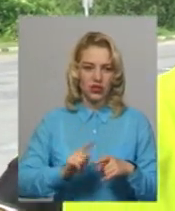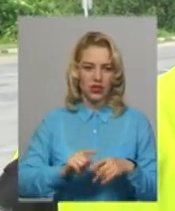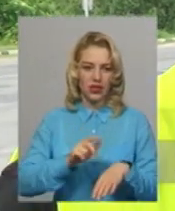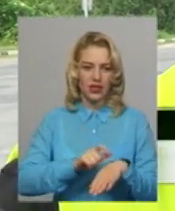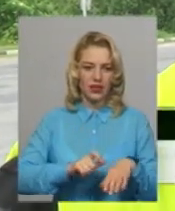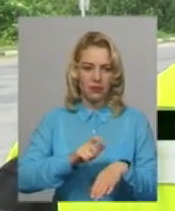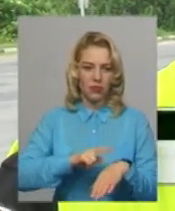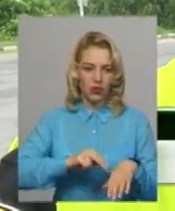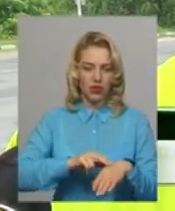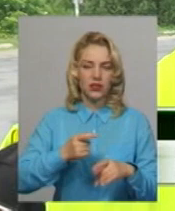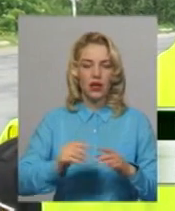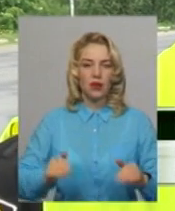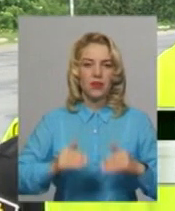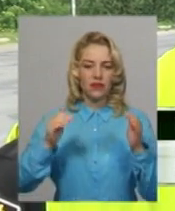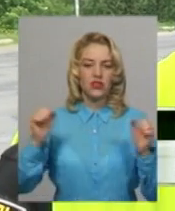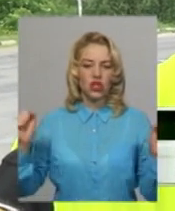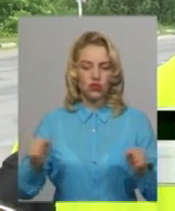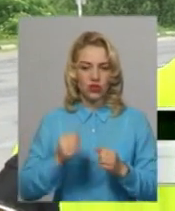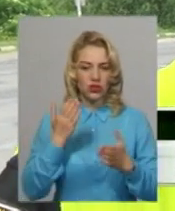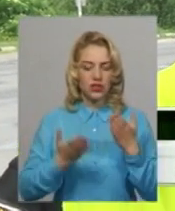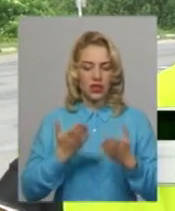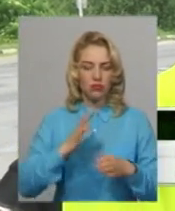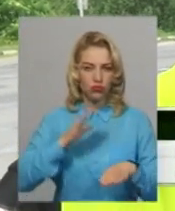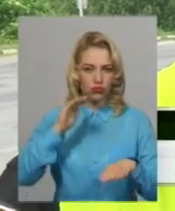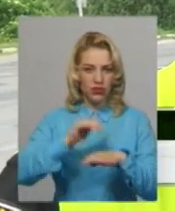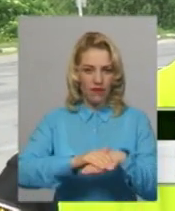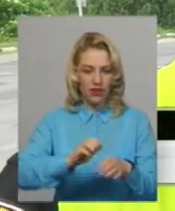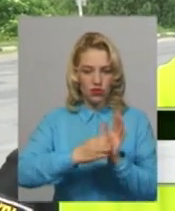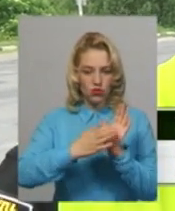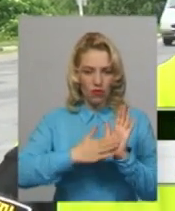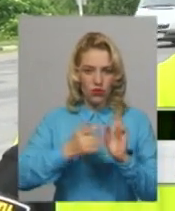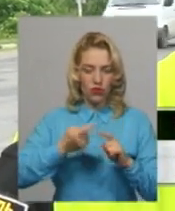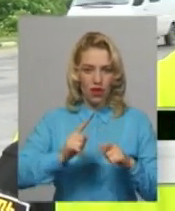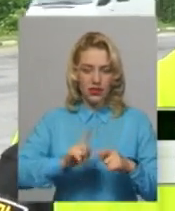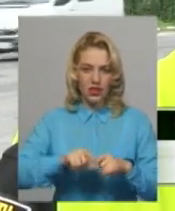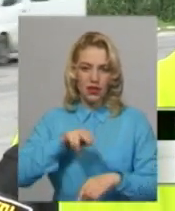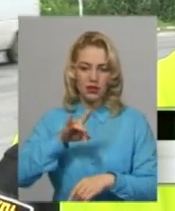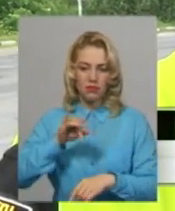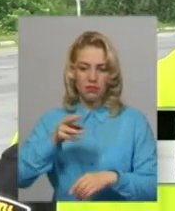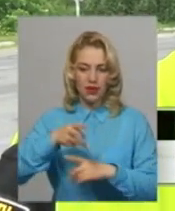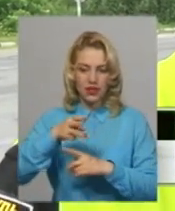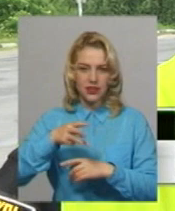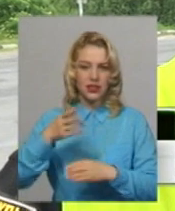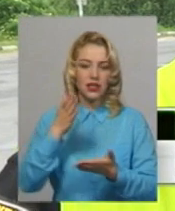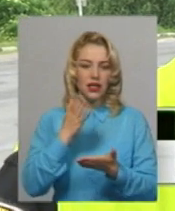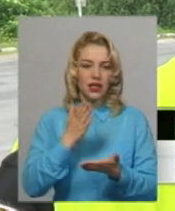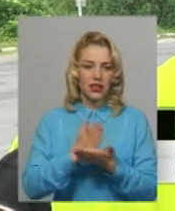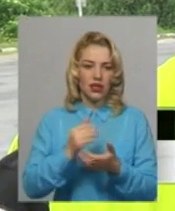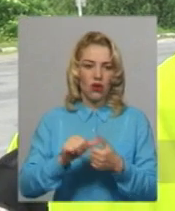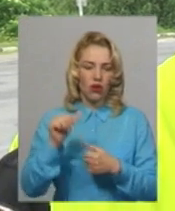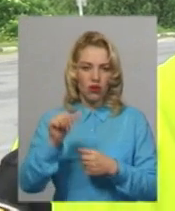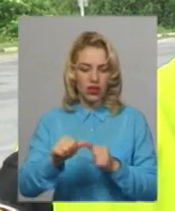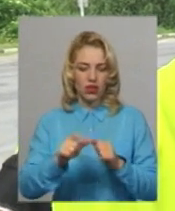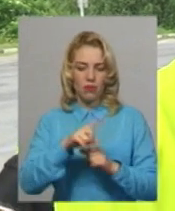правопорушення, а саме перевищення швидкості, яке було зафіксовано на даний пристрій, йому надається окремий обліковий номер.